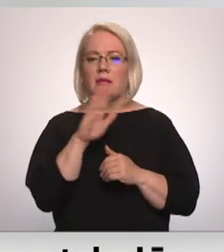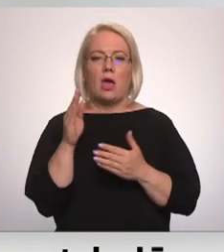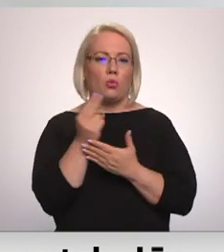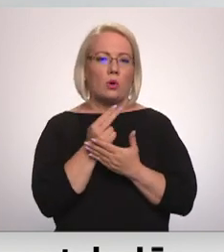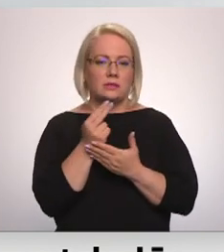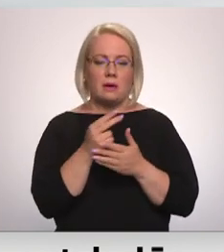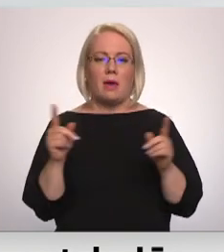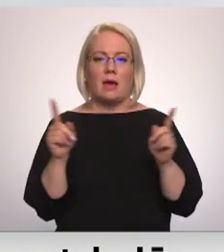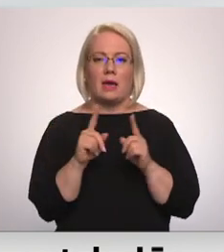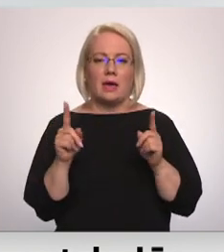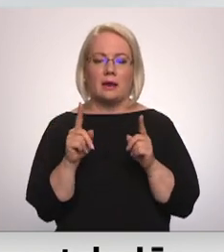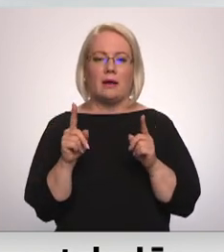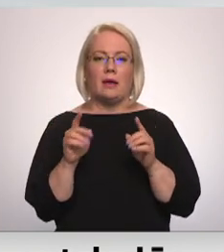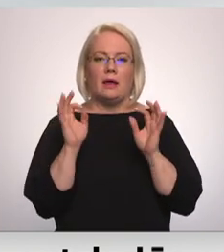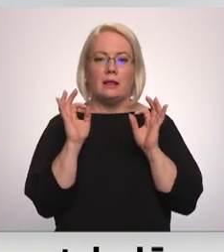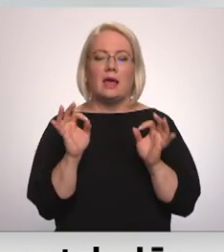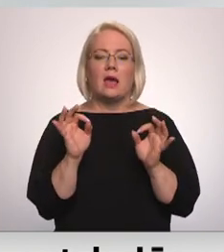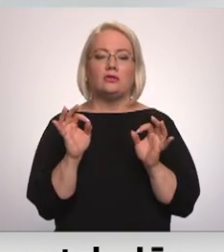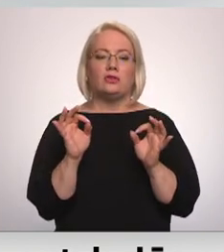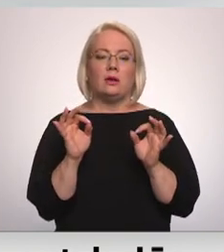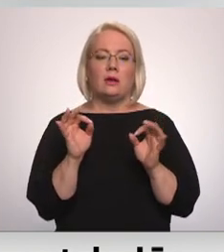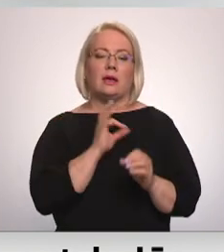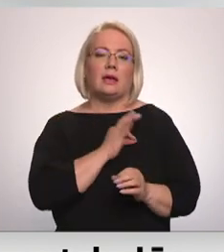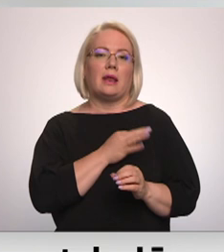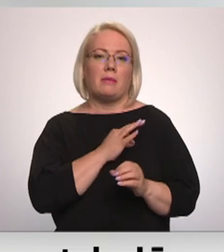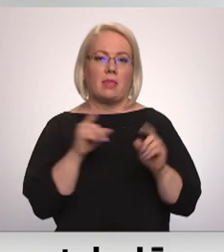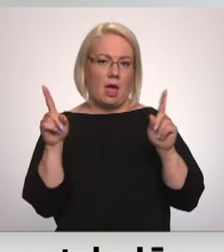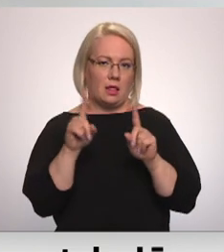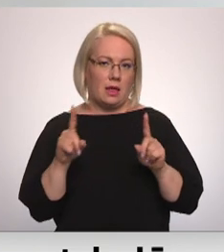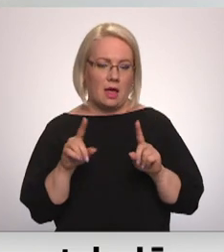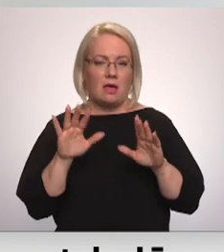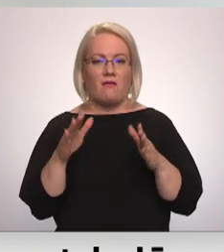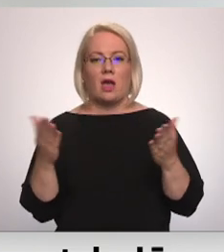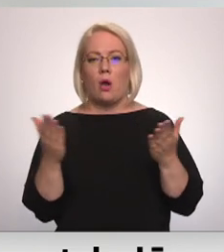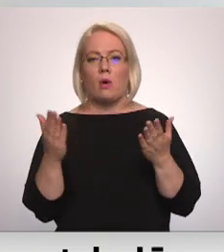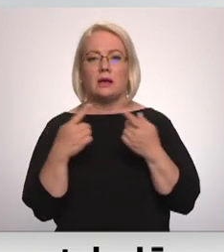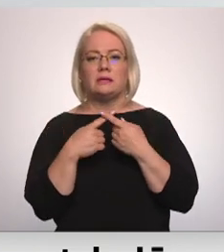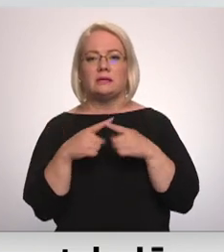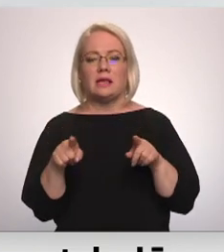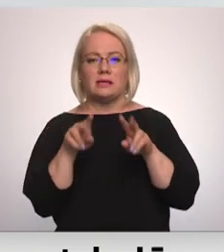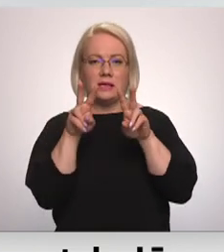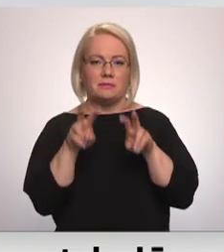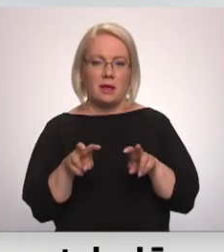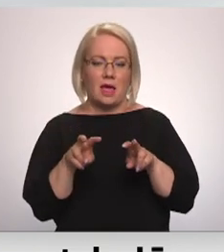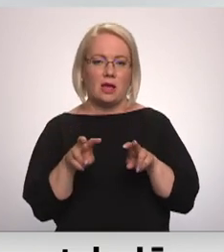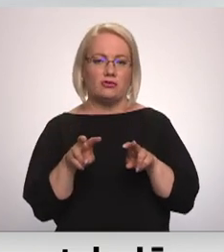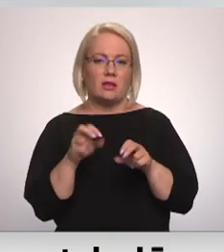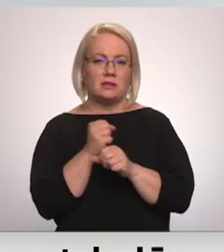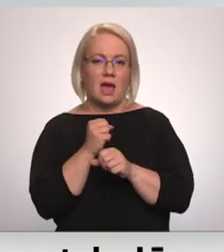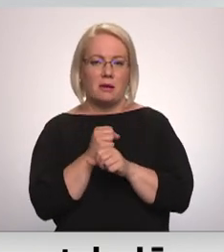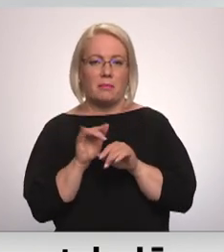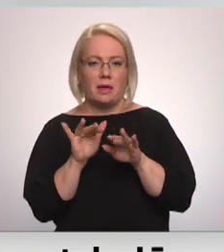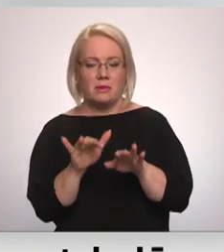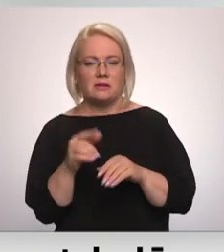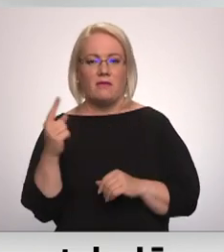ir tieši krimināla lieta vai kāds cits procedāls darbības pret vienu vai otru vai